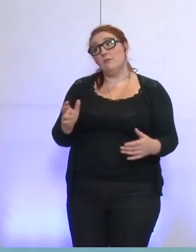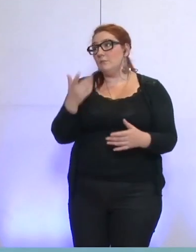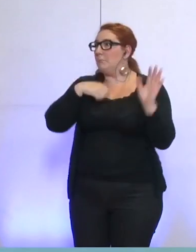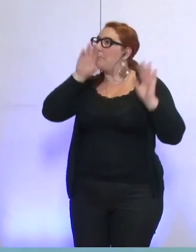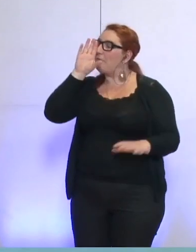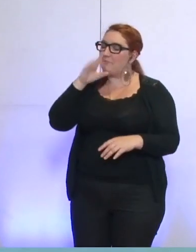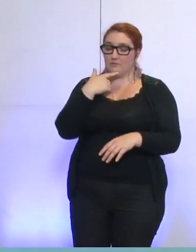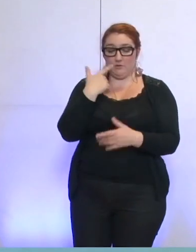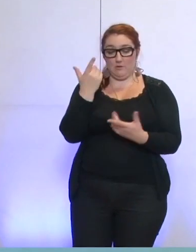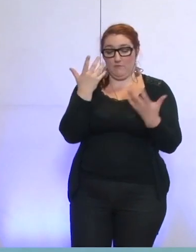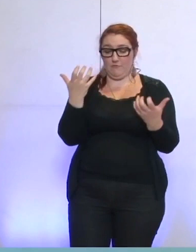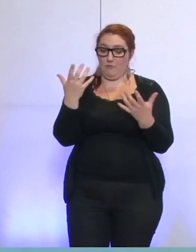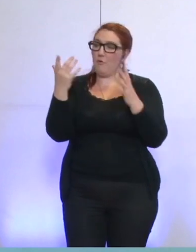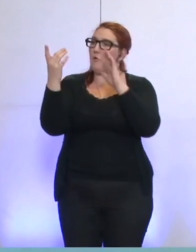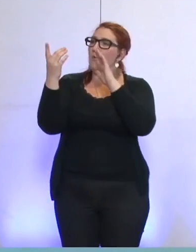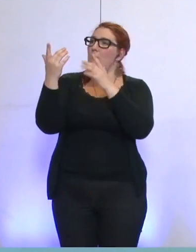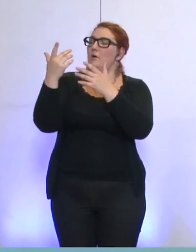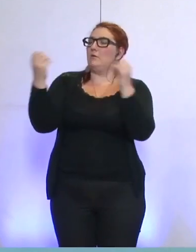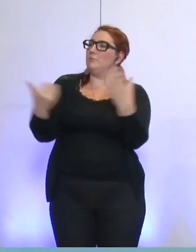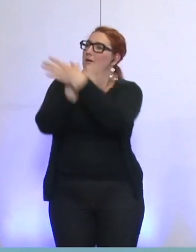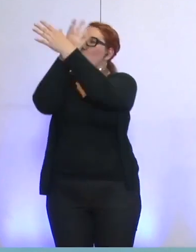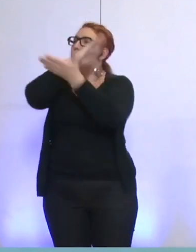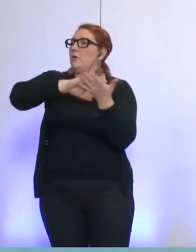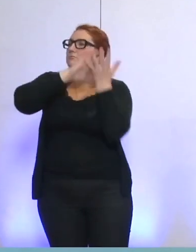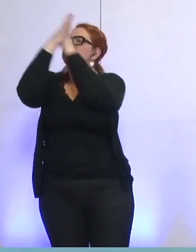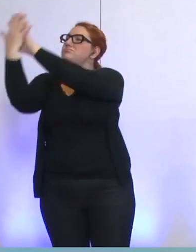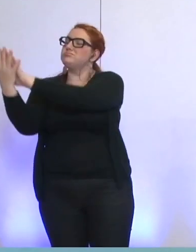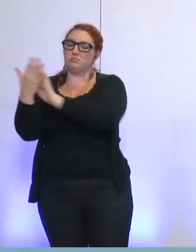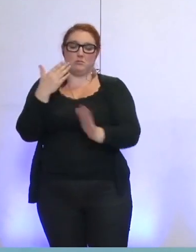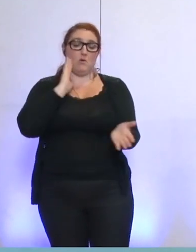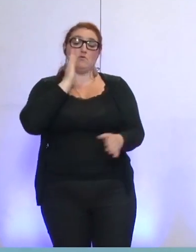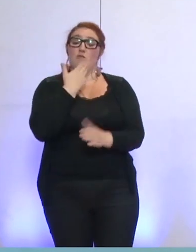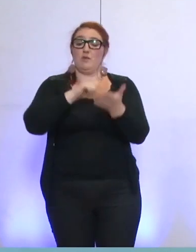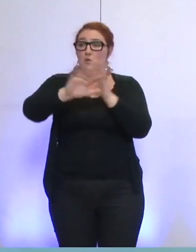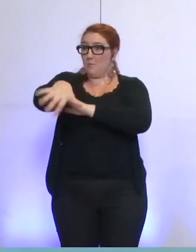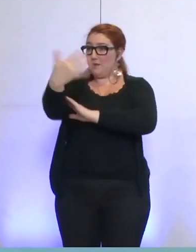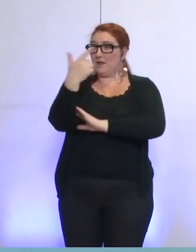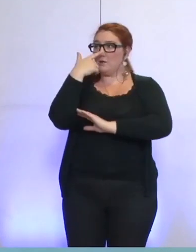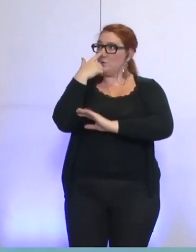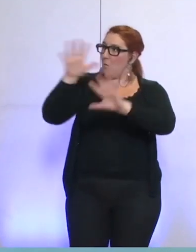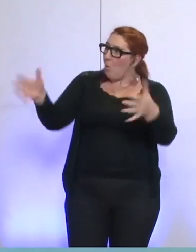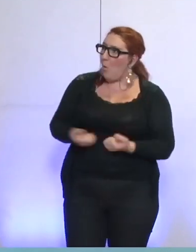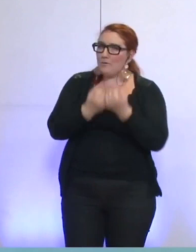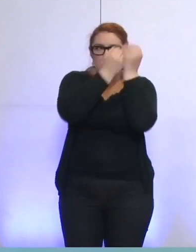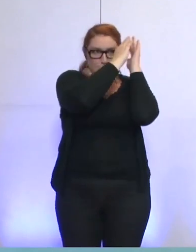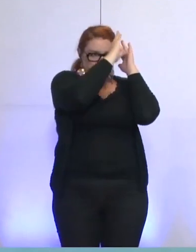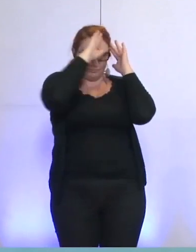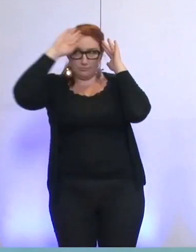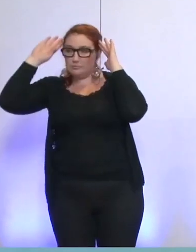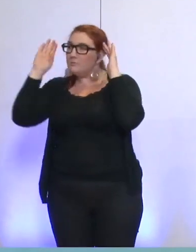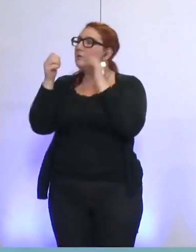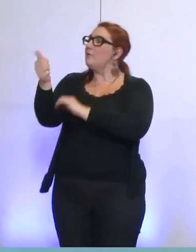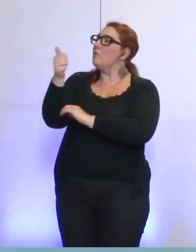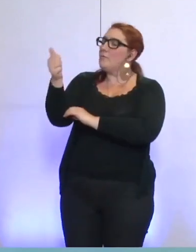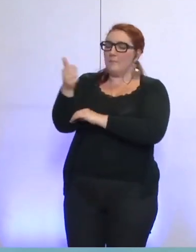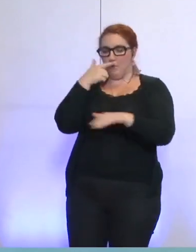passage en métropole dès le 1er janvier 2015 avec une intercommunalité aux compétences élargies. Et comme vous avez déjà exprimé vos réserves sur le